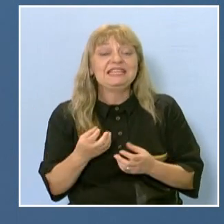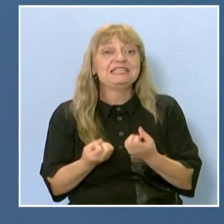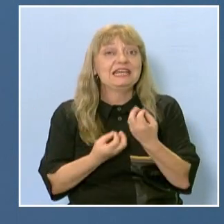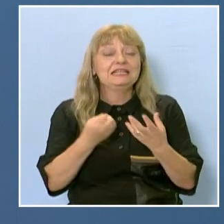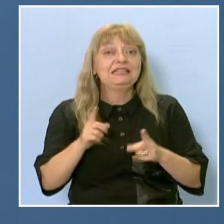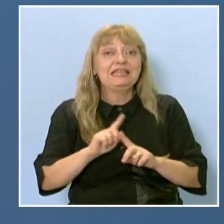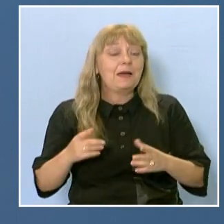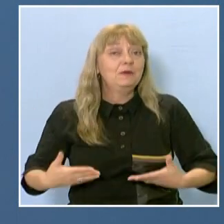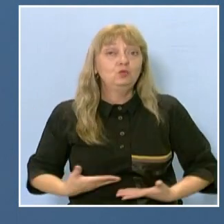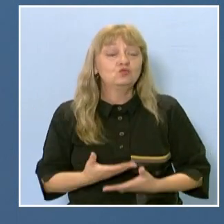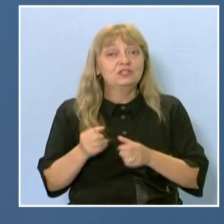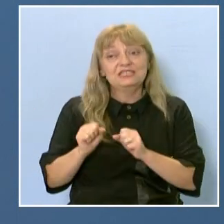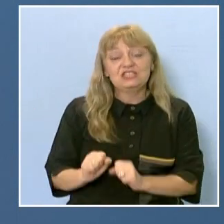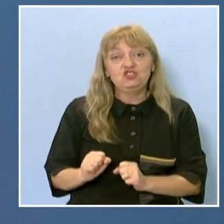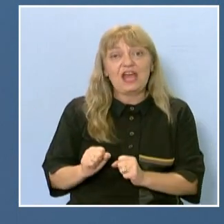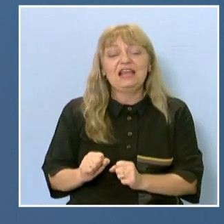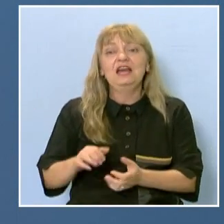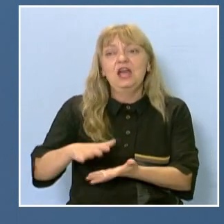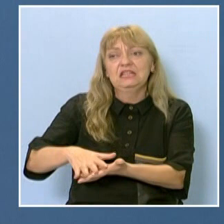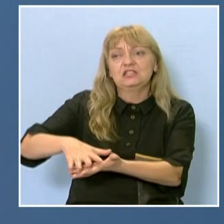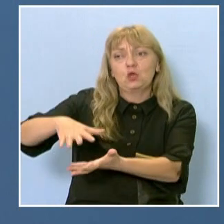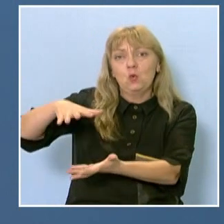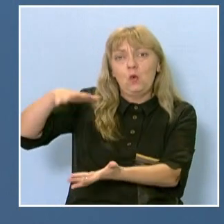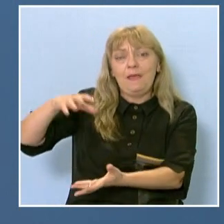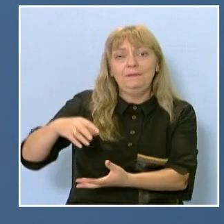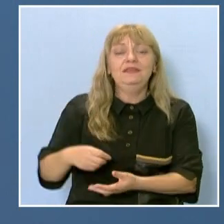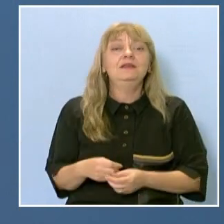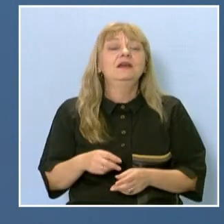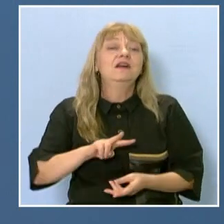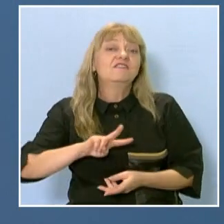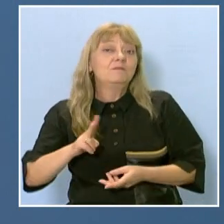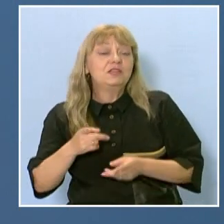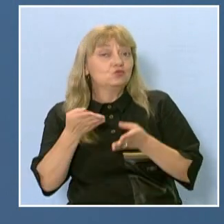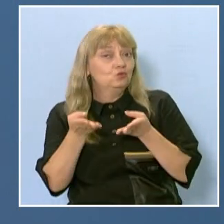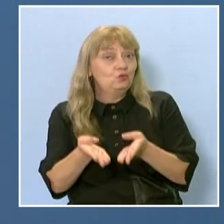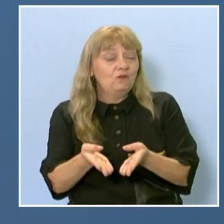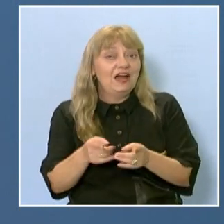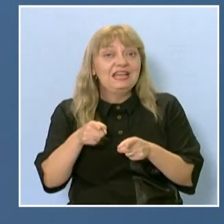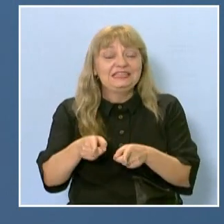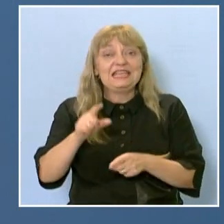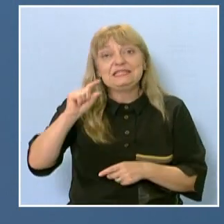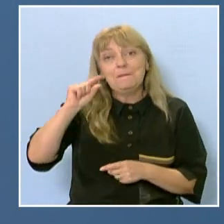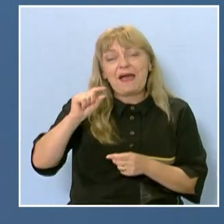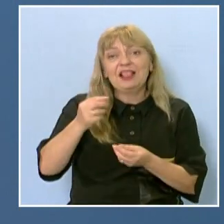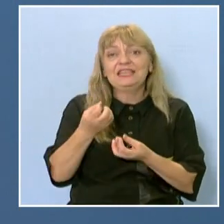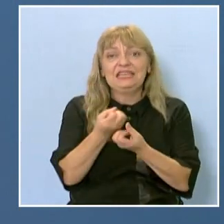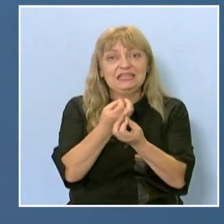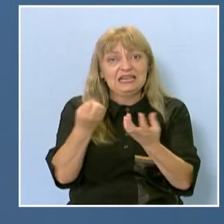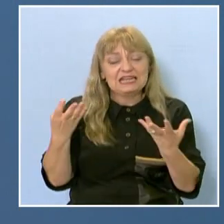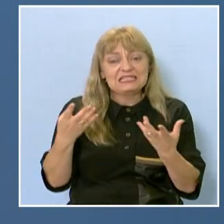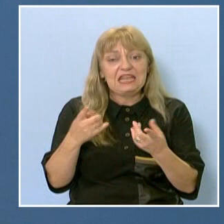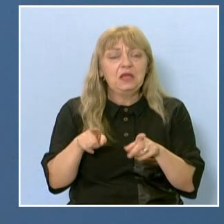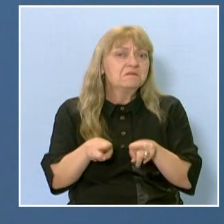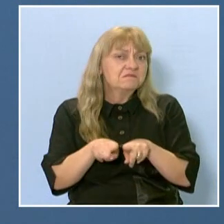няма нужда да се чакат да станат големи и чак тогава да дадат плод. Место това, тези малки стръкчета, които много наподобяват,